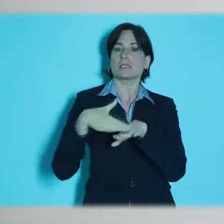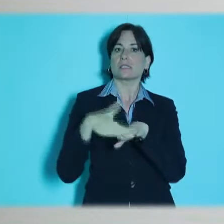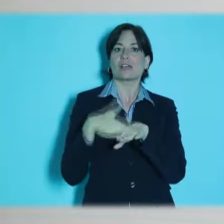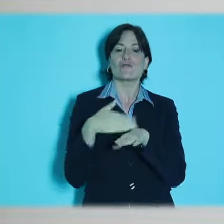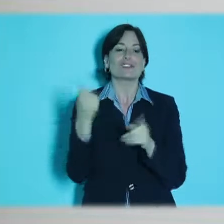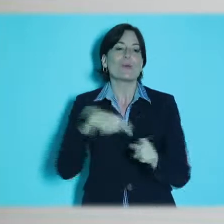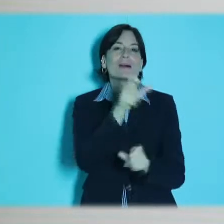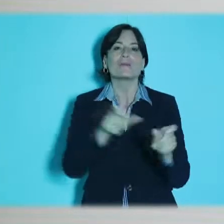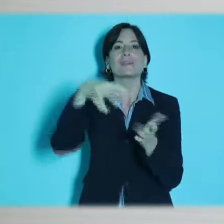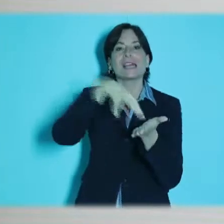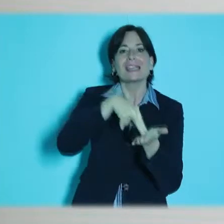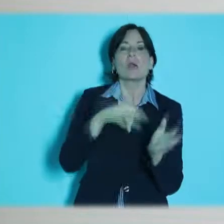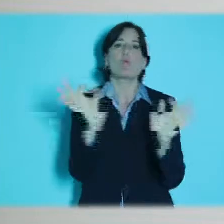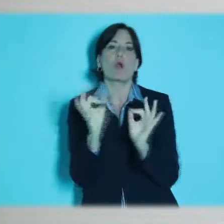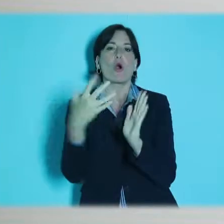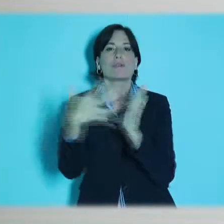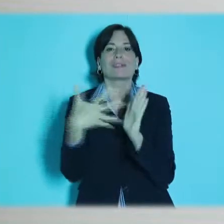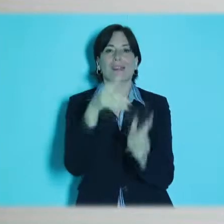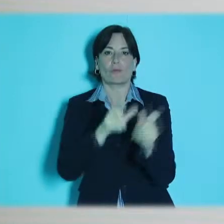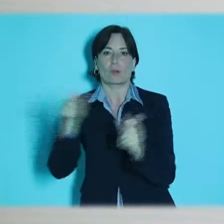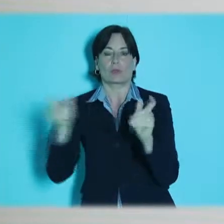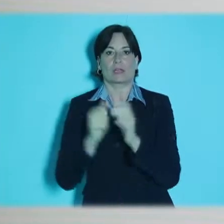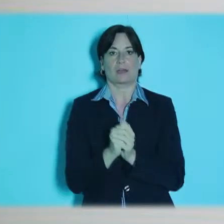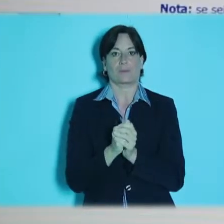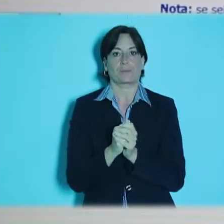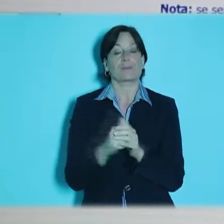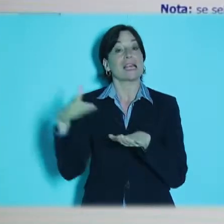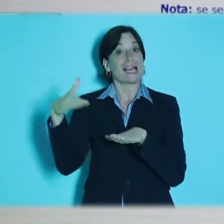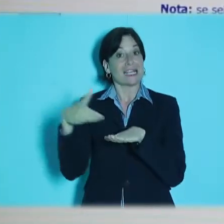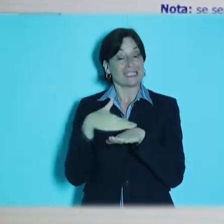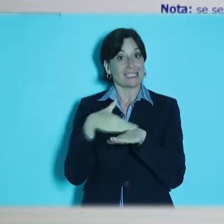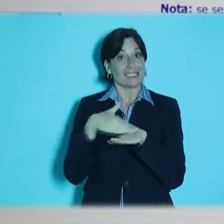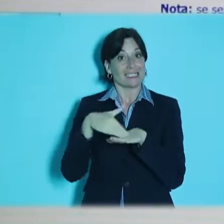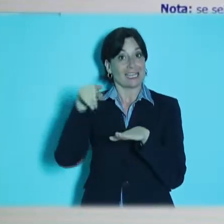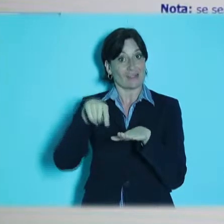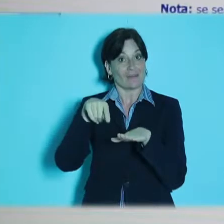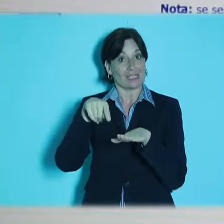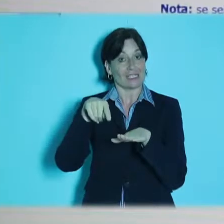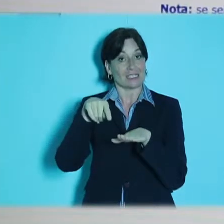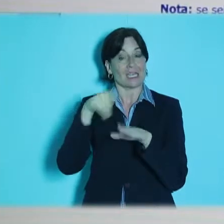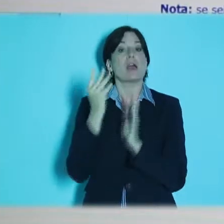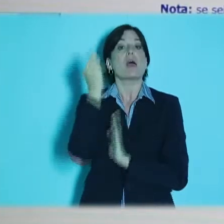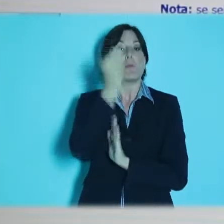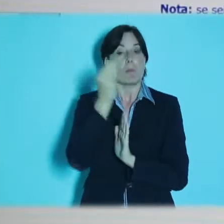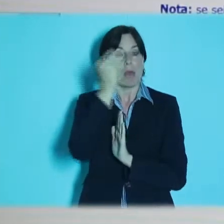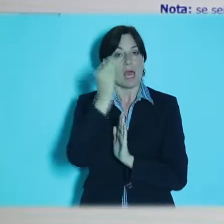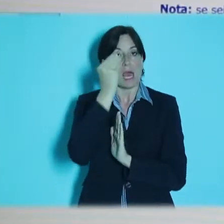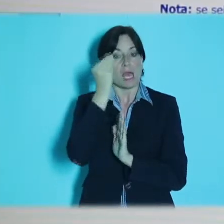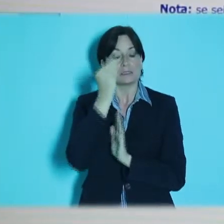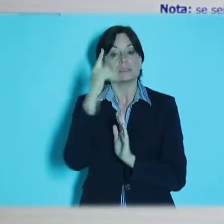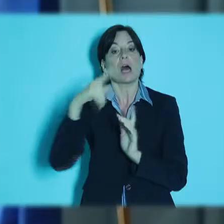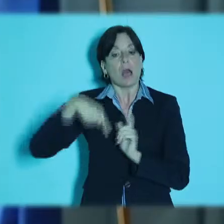deboli a chi ha delle difficoltà. Questa dotazione riguarda sia la strutturazione del